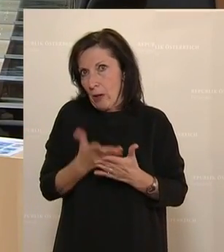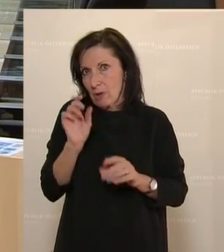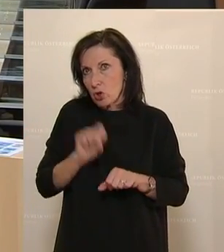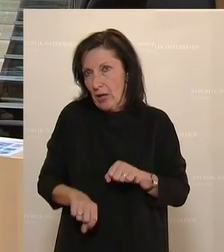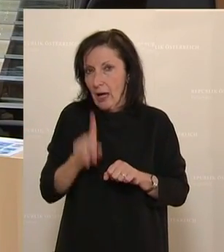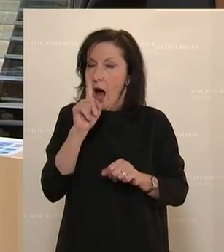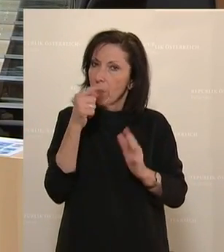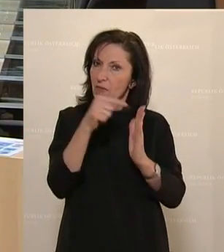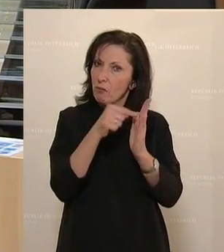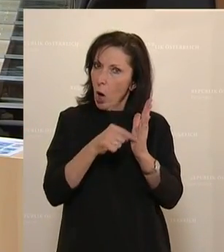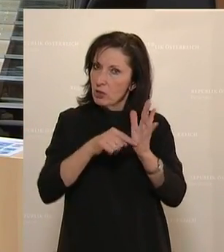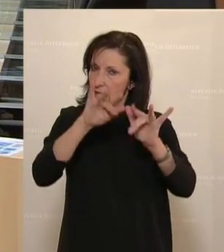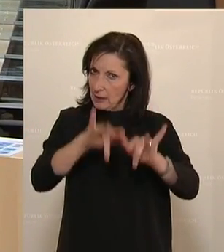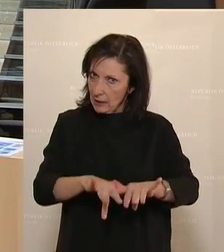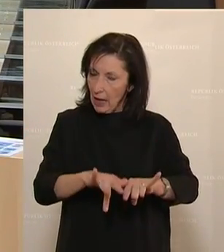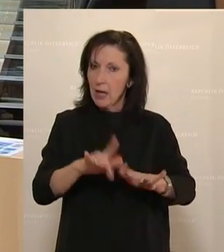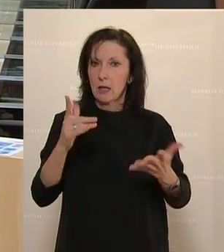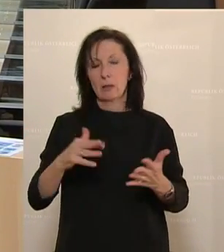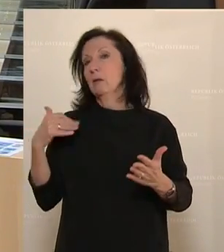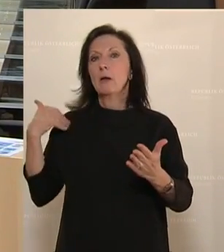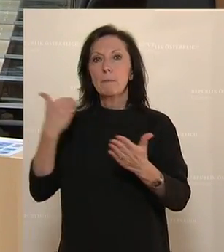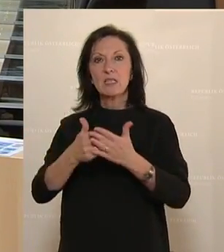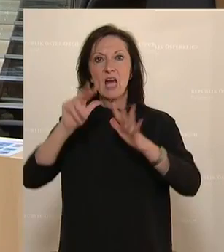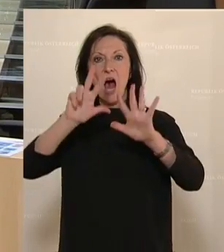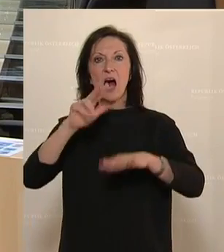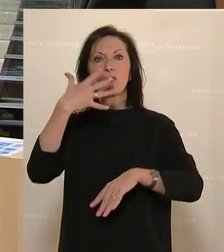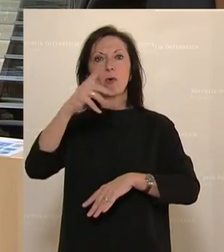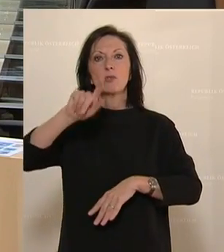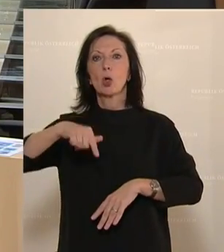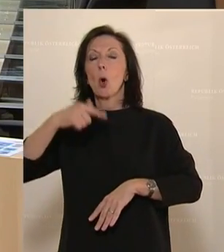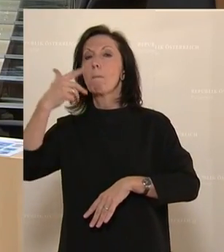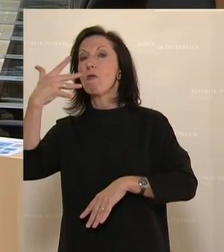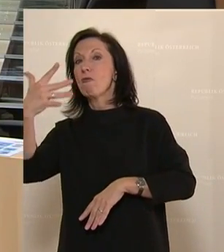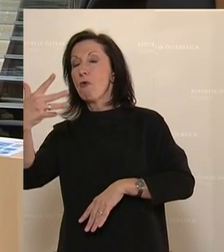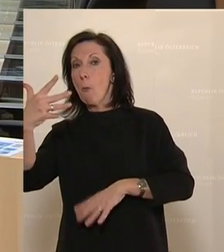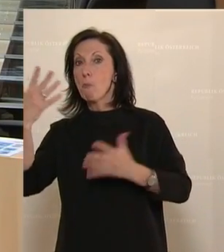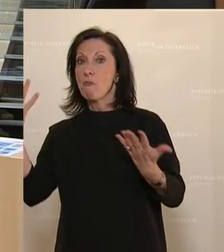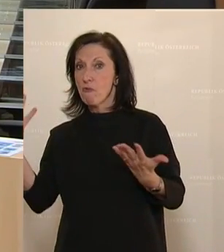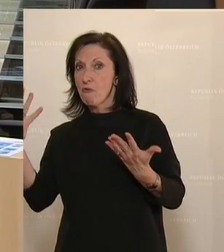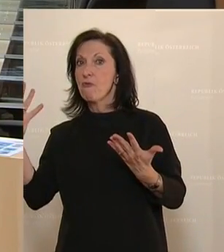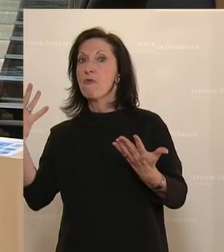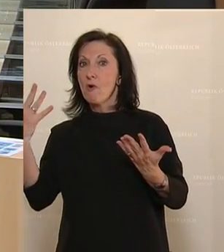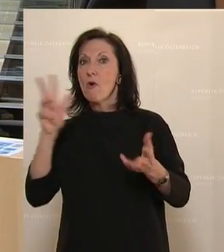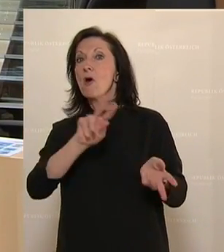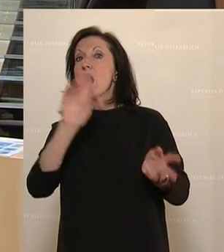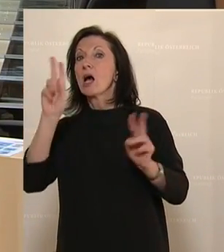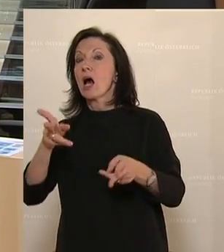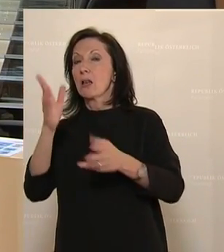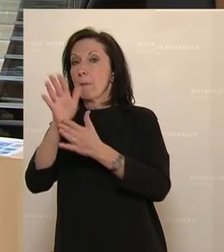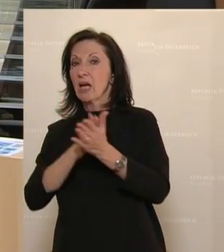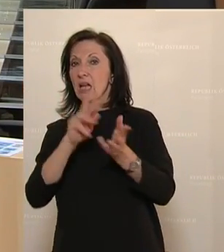Voraussetzungen, statt wie bisher mit 58,5, schon mit 58 ins Überbrückungsgeld gehen.